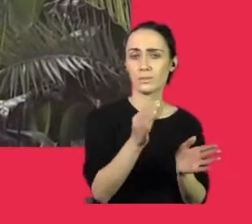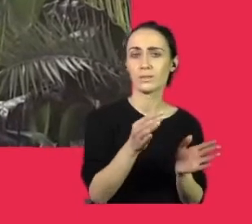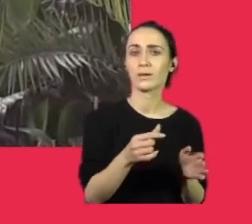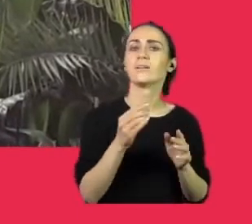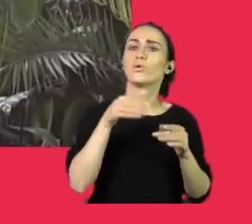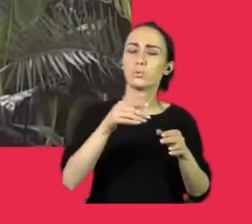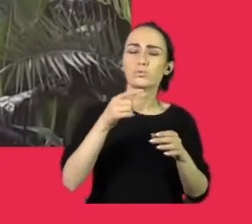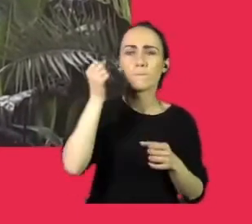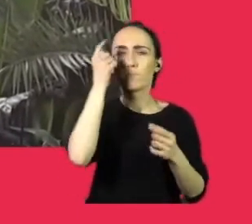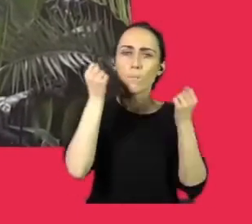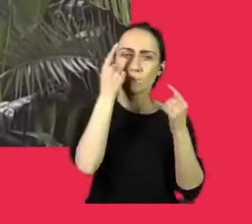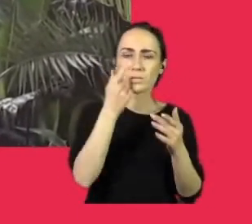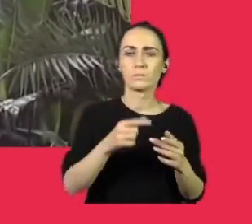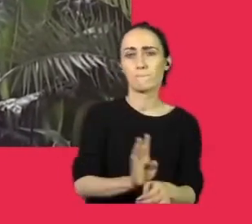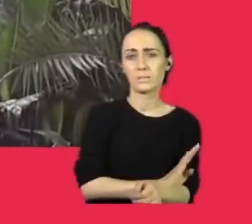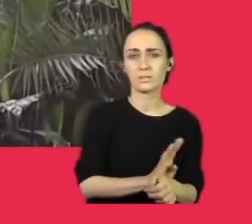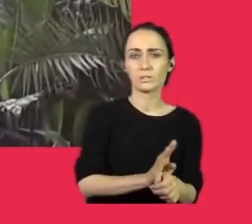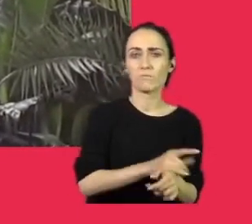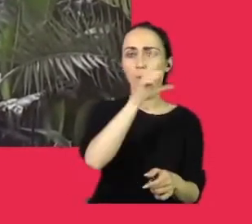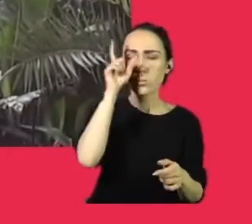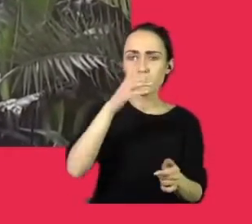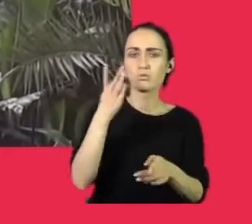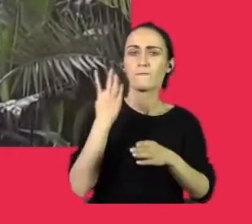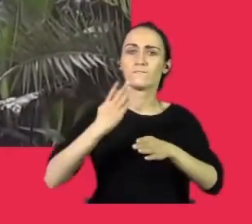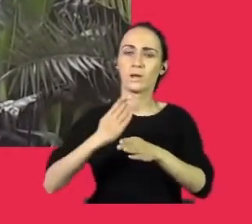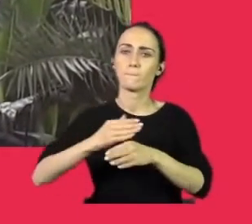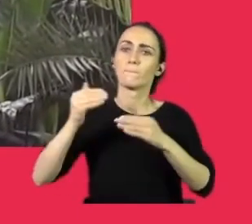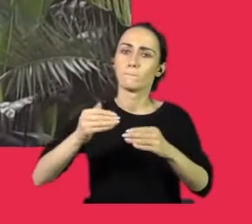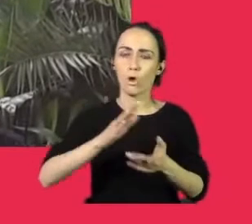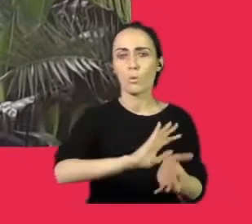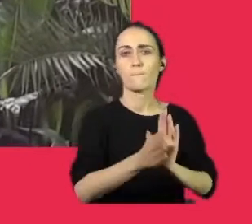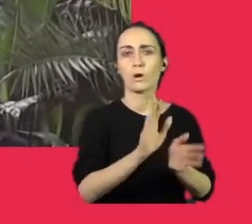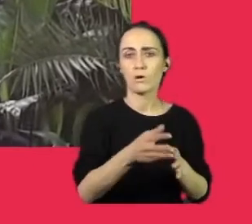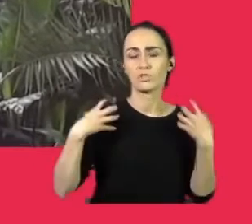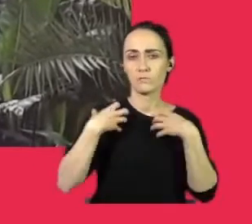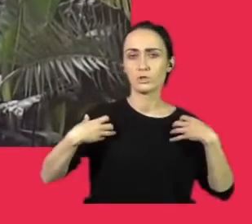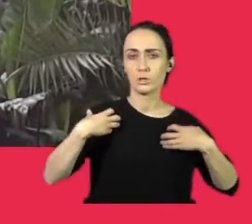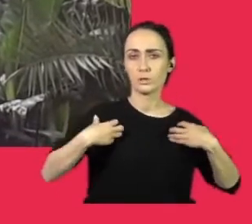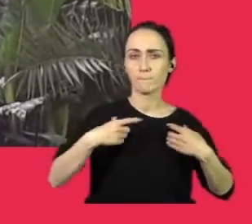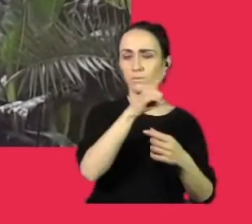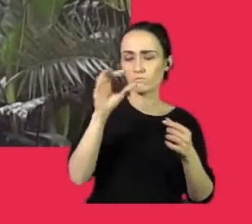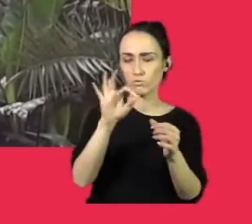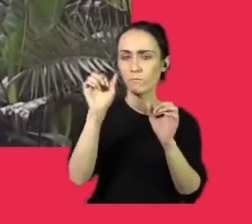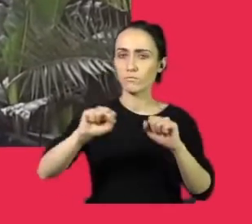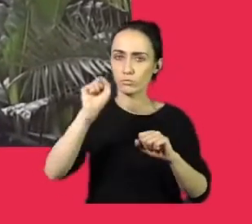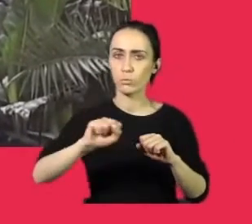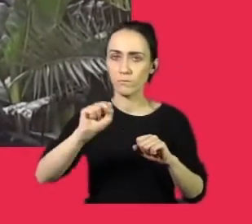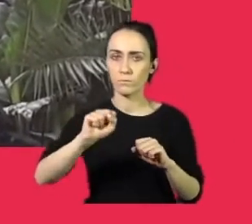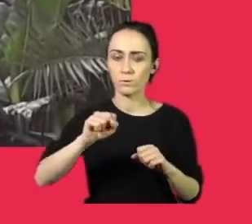pomysły biznesowe, że ludzie, firmy w sensie mogą opiekować się zwierzętami w zoo we Wrocławiu.